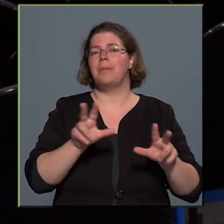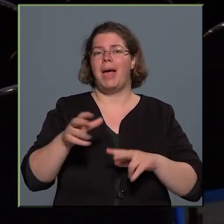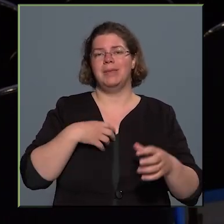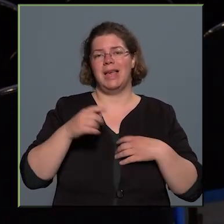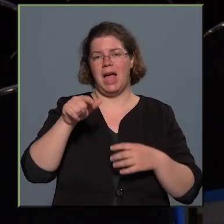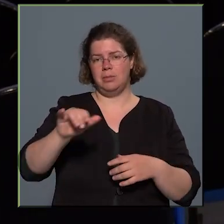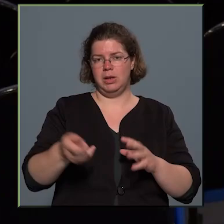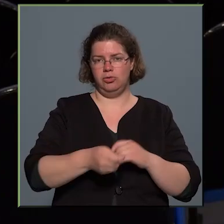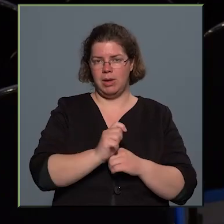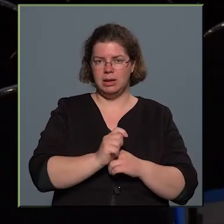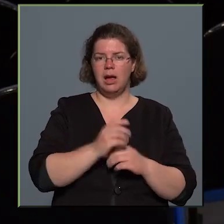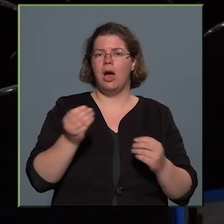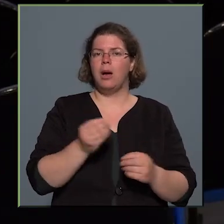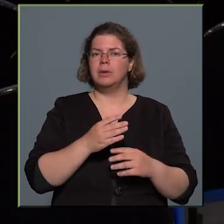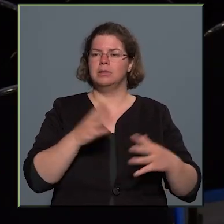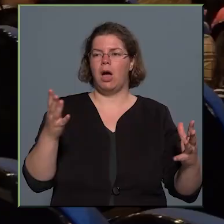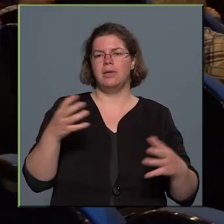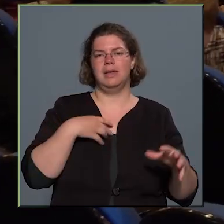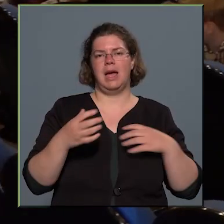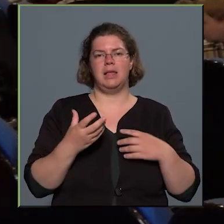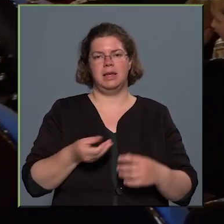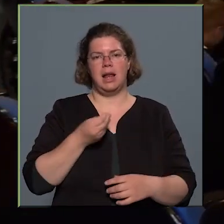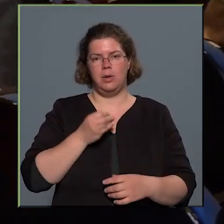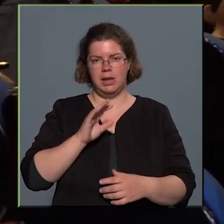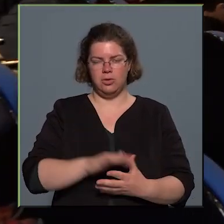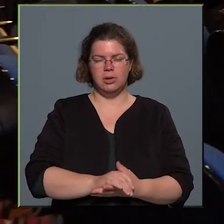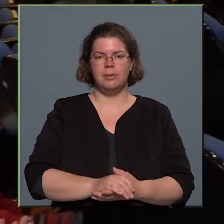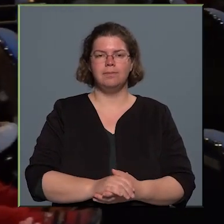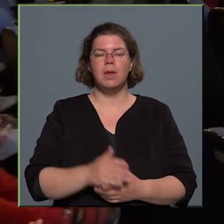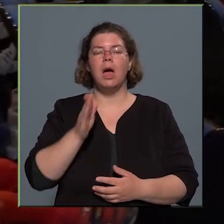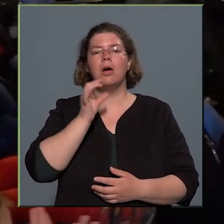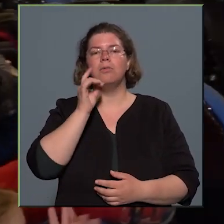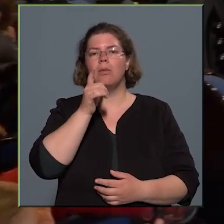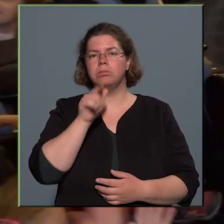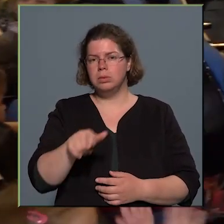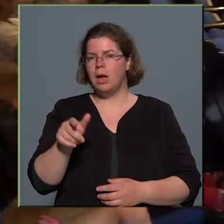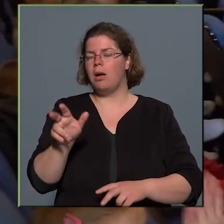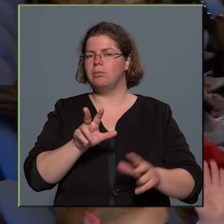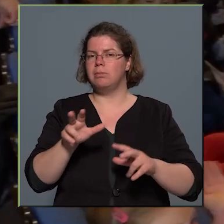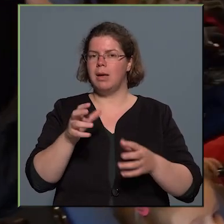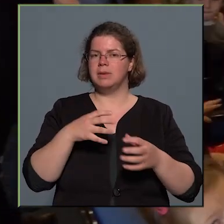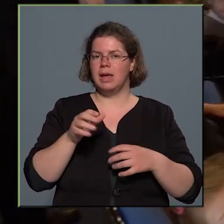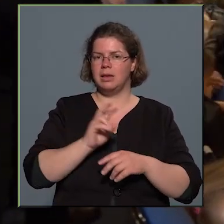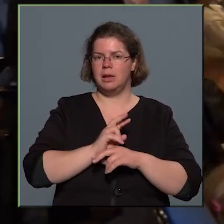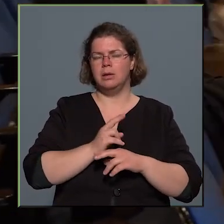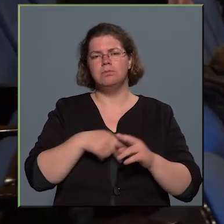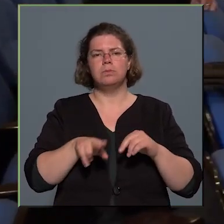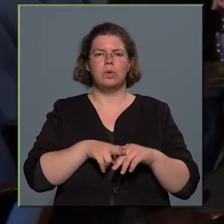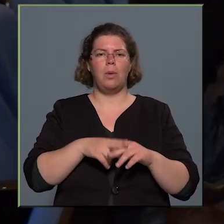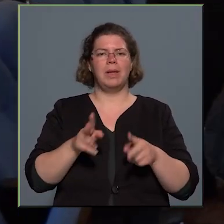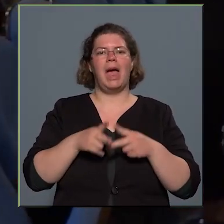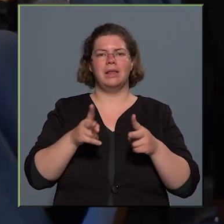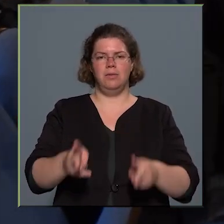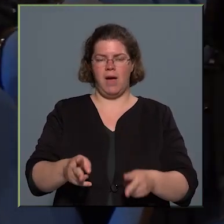megtalálható, ami egy nagyszínházi előadásnál. A Fabula bábszínháznak több kedvelt előadása is van. A Mazsola, a